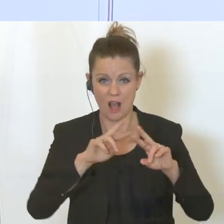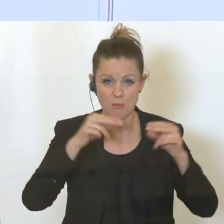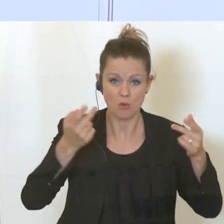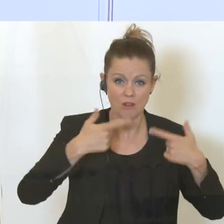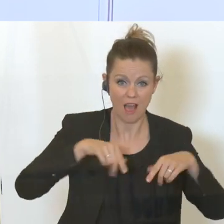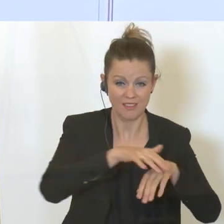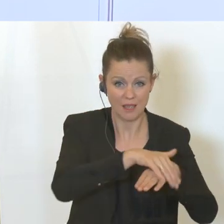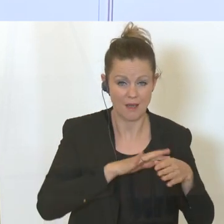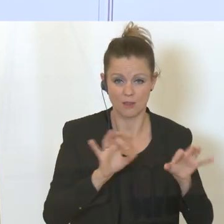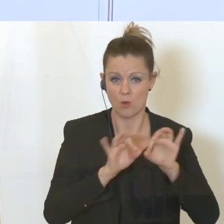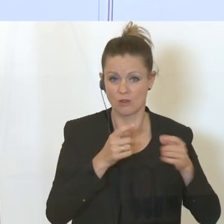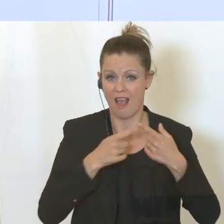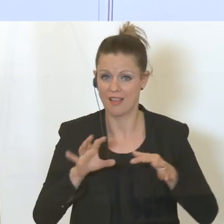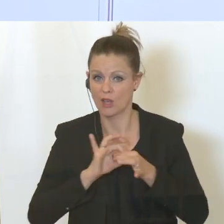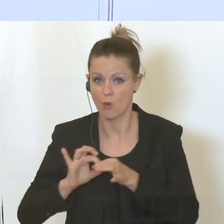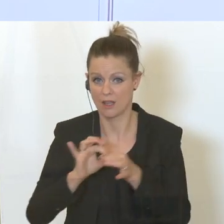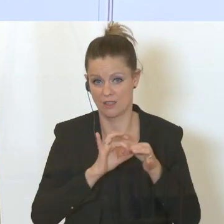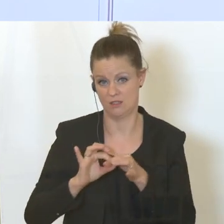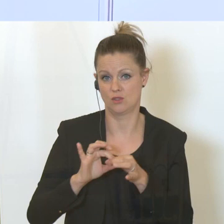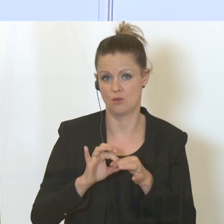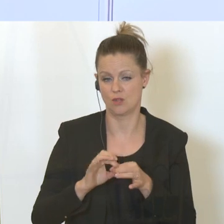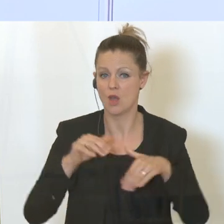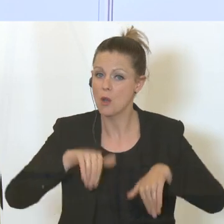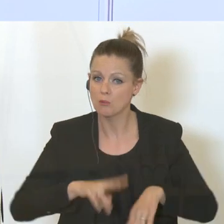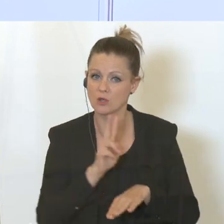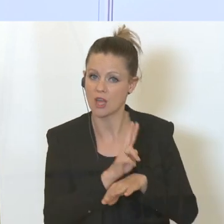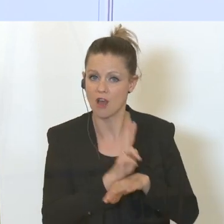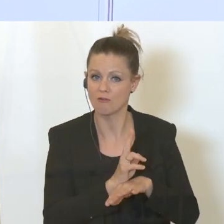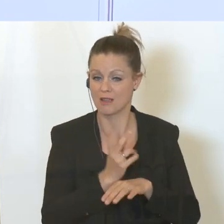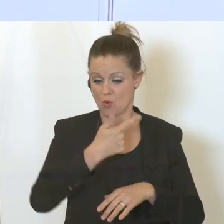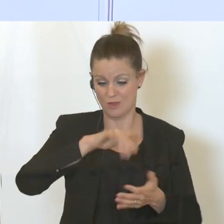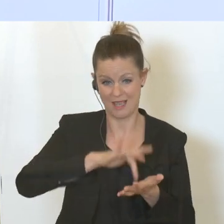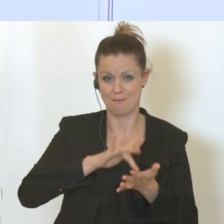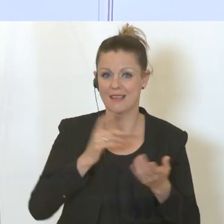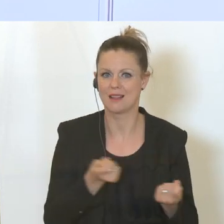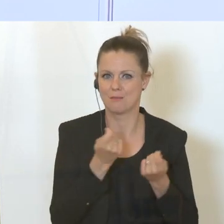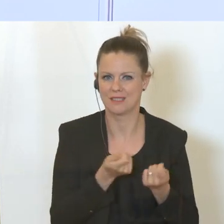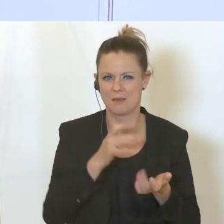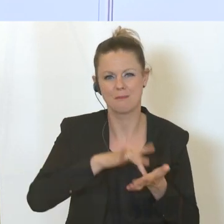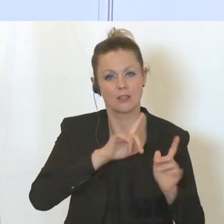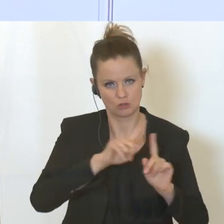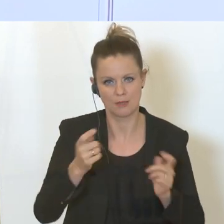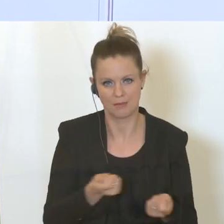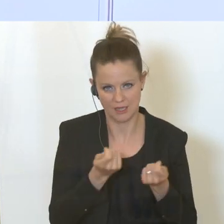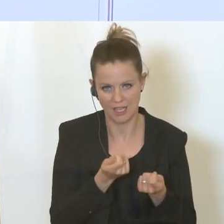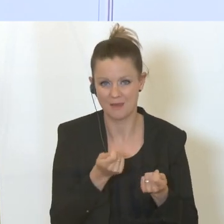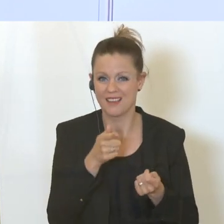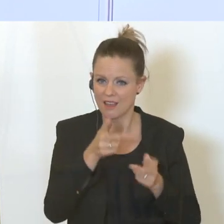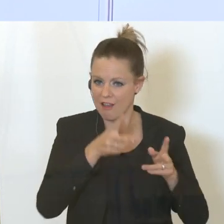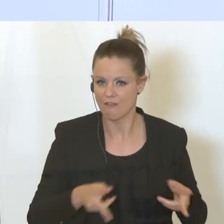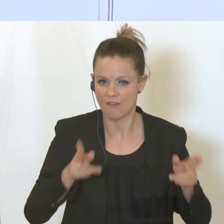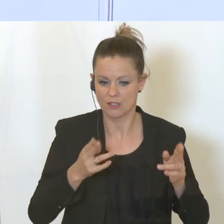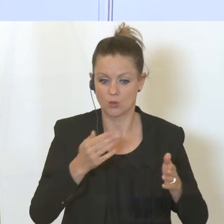Länder, Gemeinden oder andere Organisationen, darauf zu achten, dass unsere Mittelbetriebe, Mittelstandsbetriebe in dieser Phase